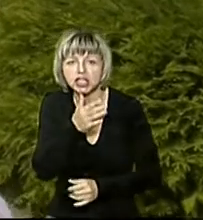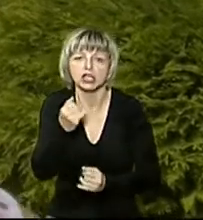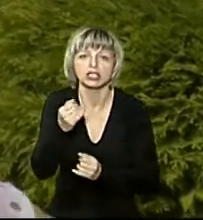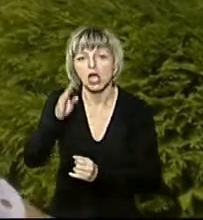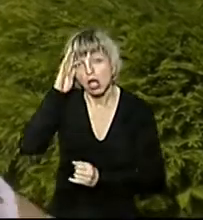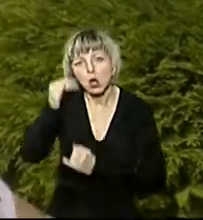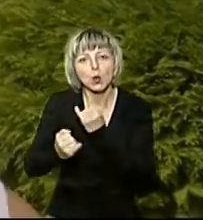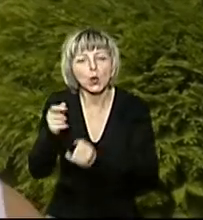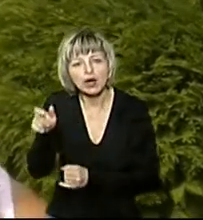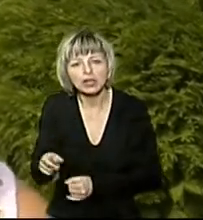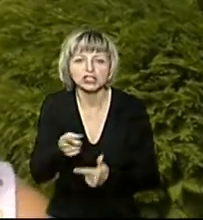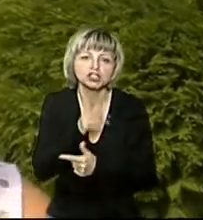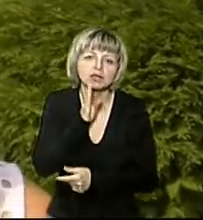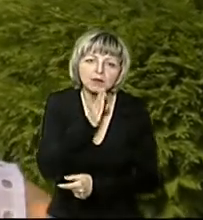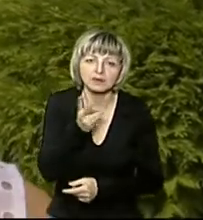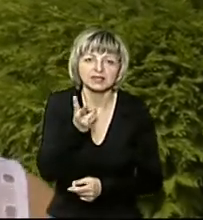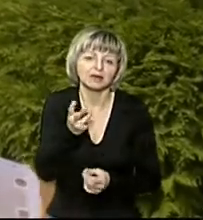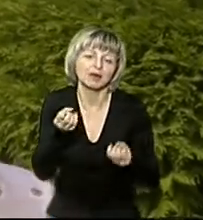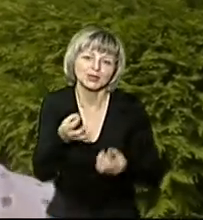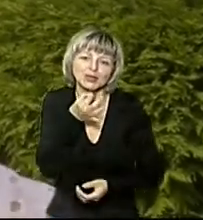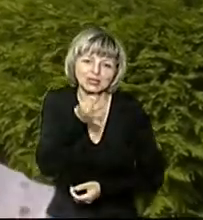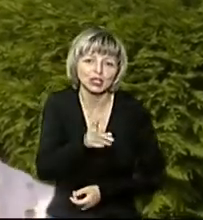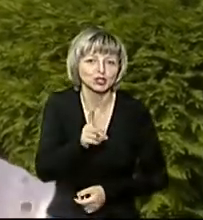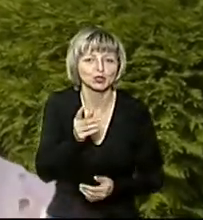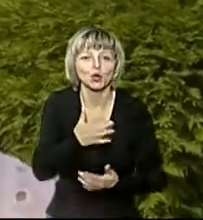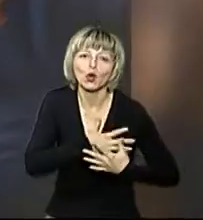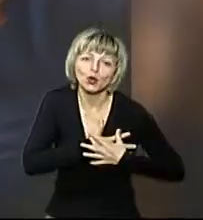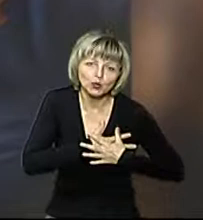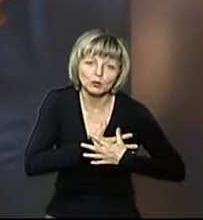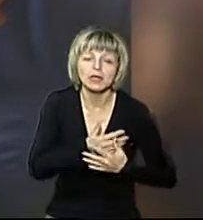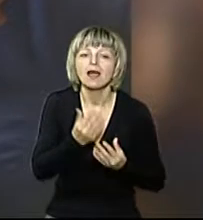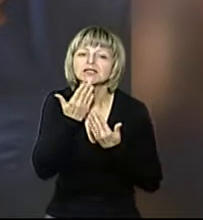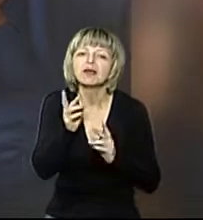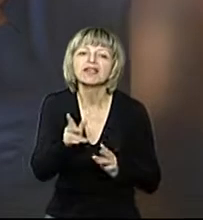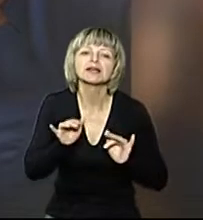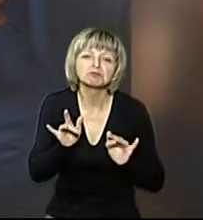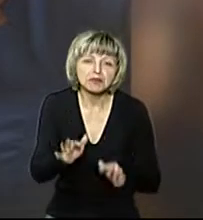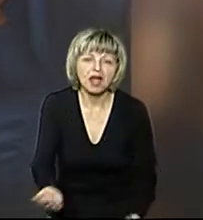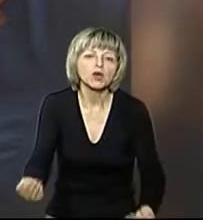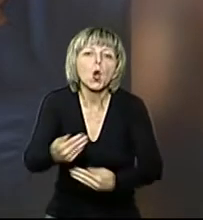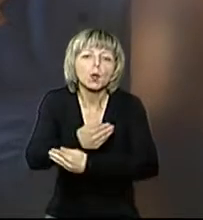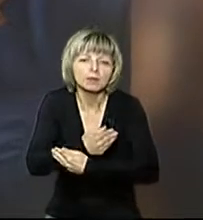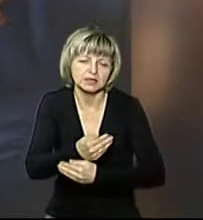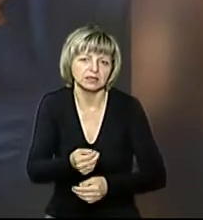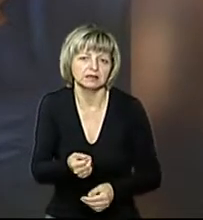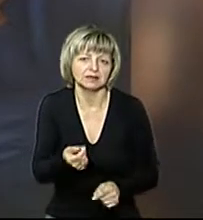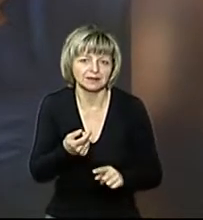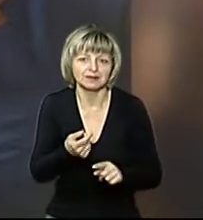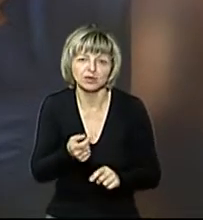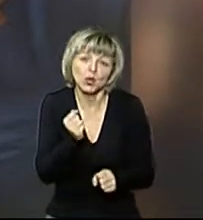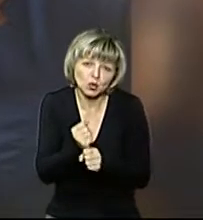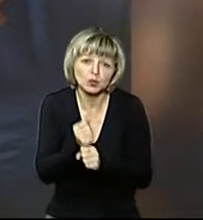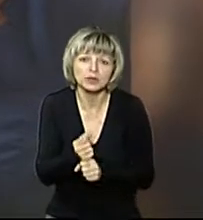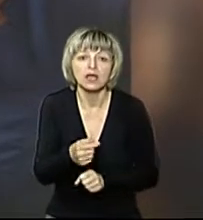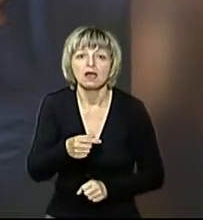сказати їй просто, що я тебе люблю, я тобі дякую за те, що ти є. Просто спитати як справи, обійняти когось, робіть це. Тому що себе треба